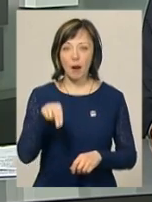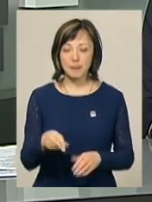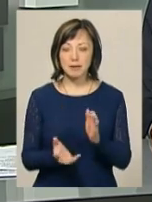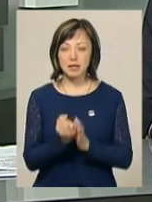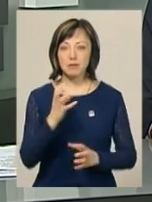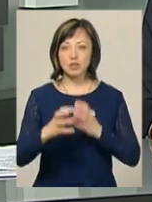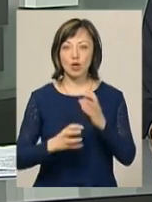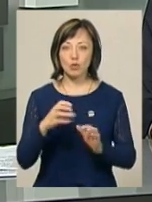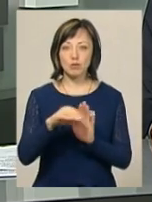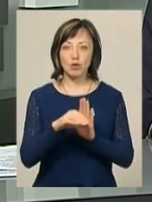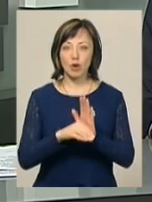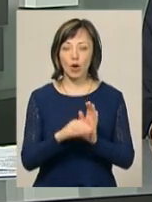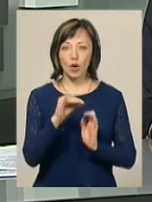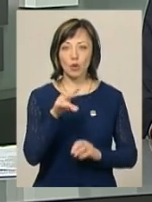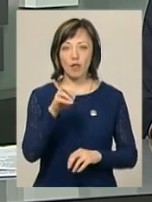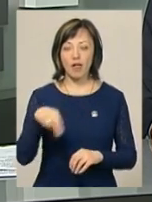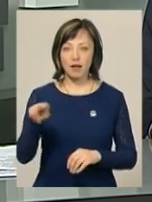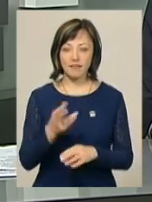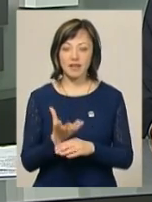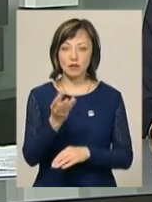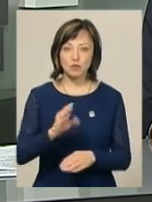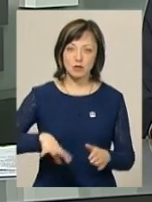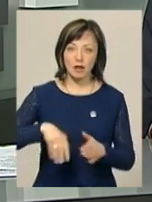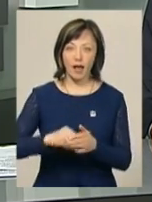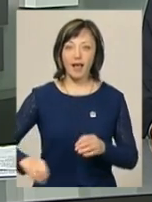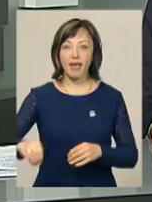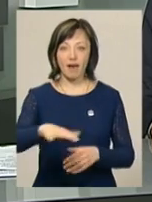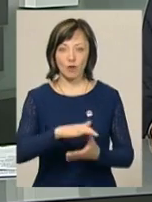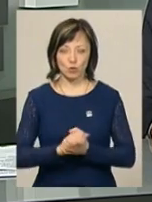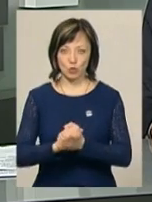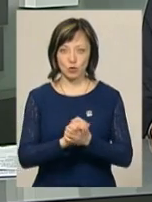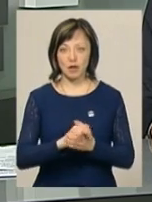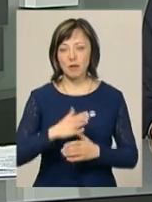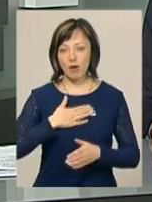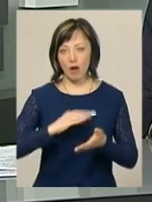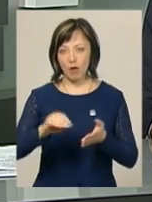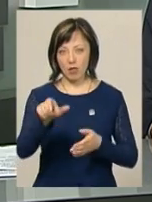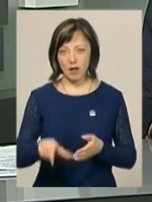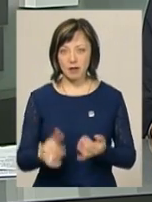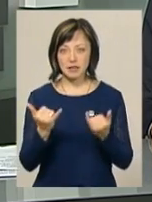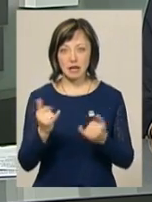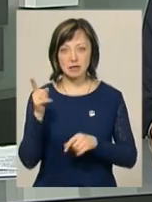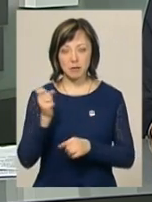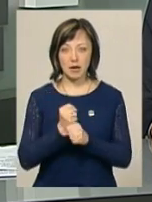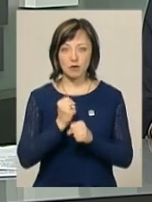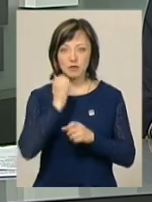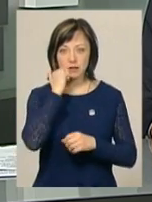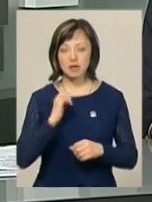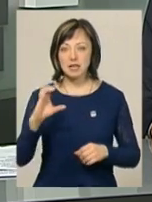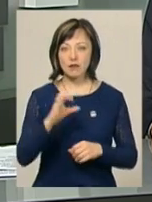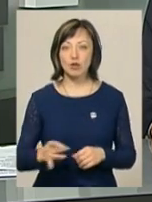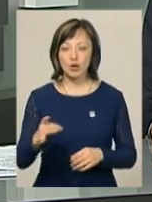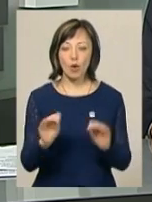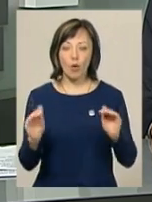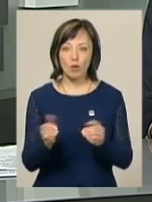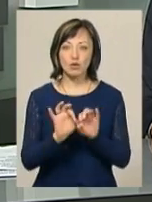міжнародної програми «ЮЛЕД», яка фінансується за рахунок Європейського Союзу. Моя колега Світлана Порубок зараз працює в Старосинявському районі